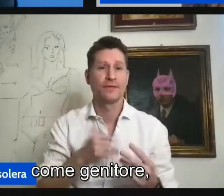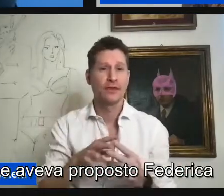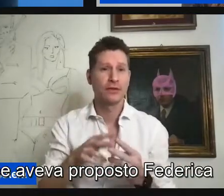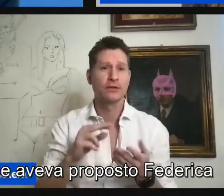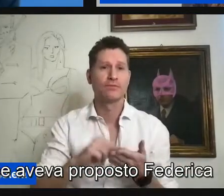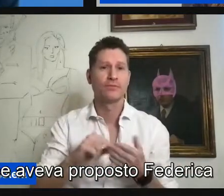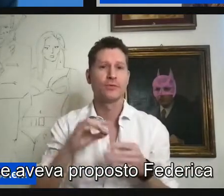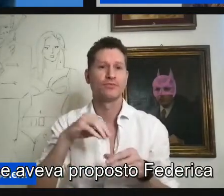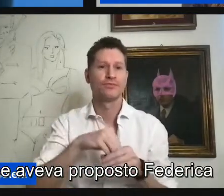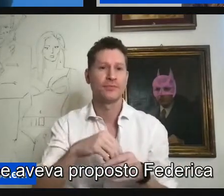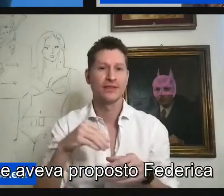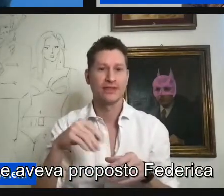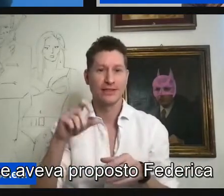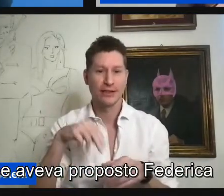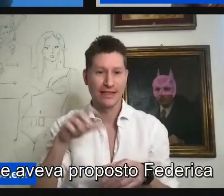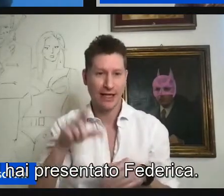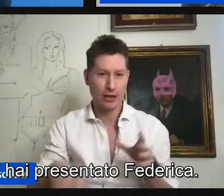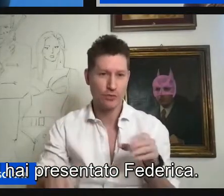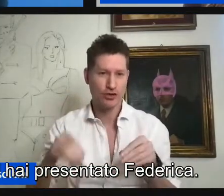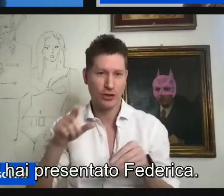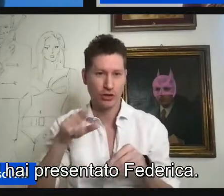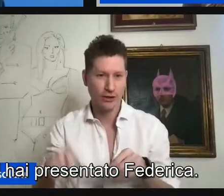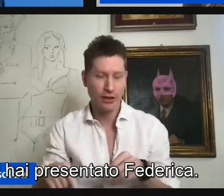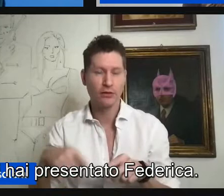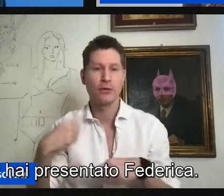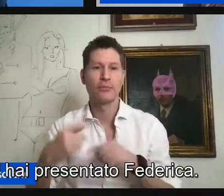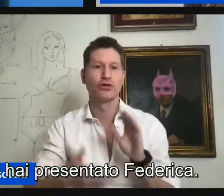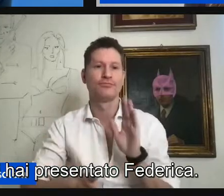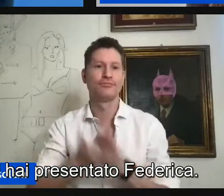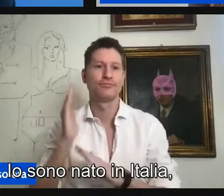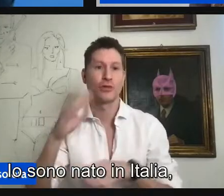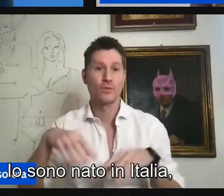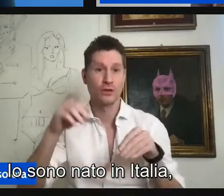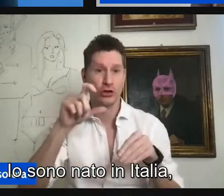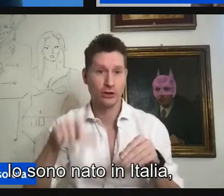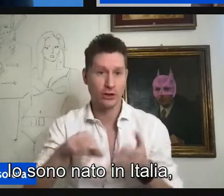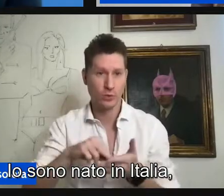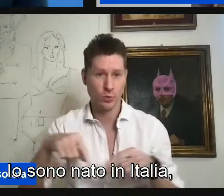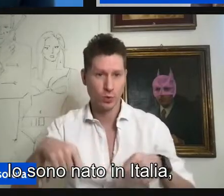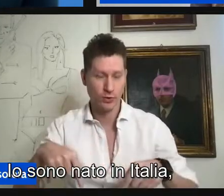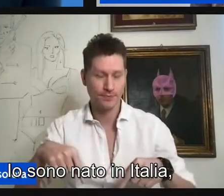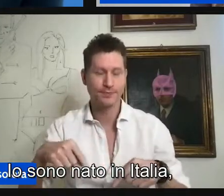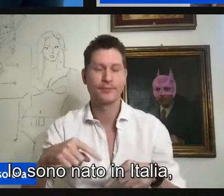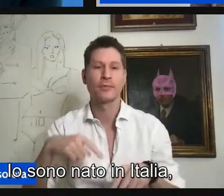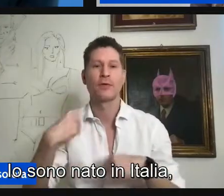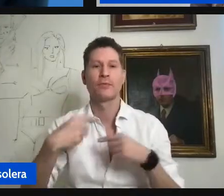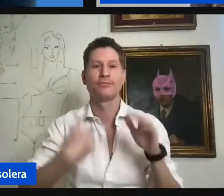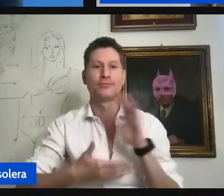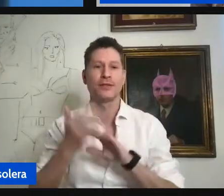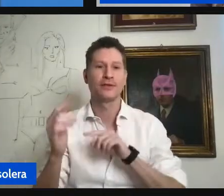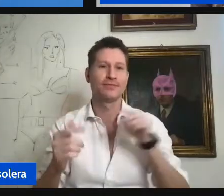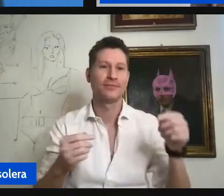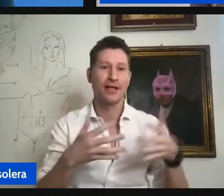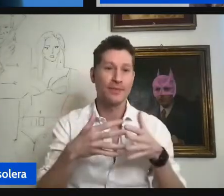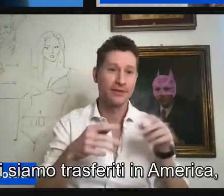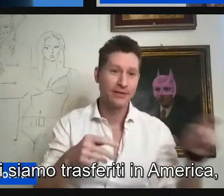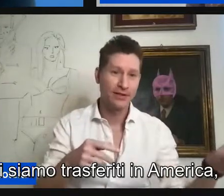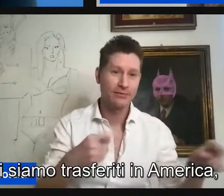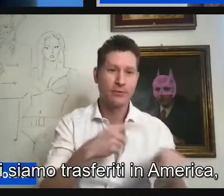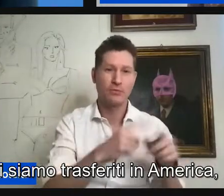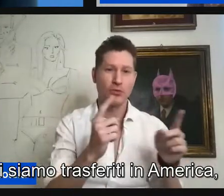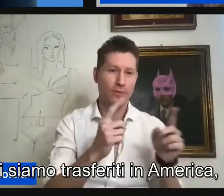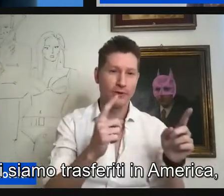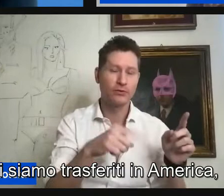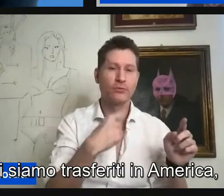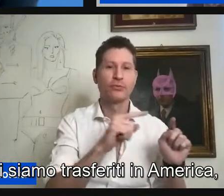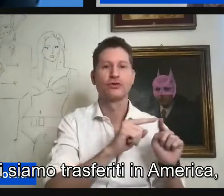genitore come mi ha proposto Federica mi ha presentato Federica io sono nata in Italia abbiamo i miei figli sono in